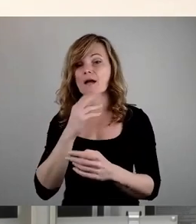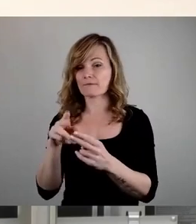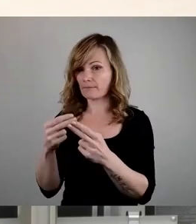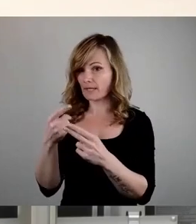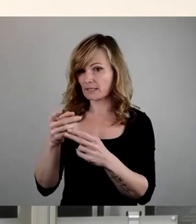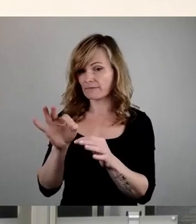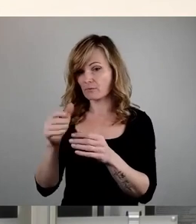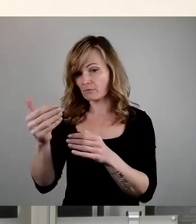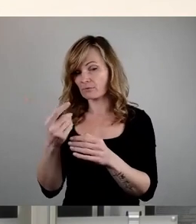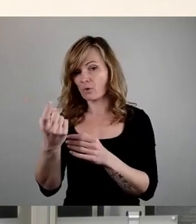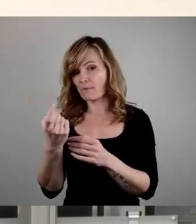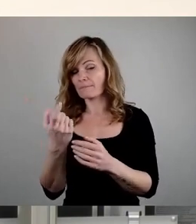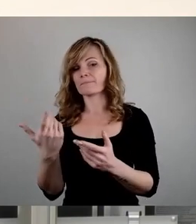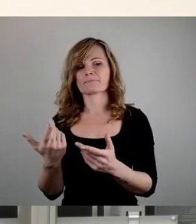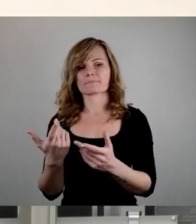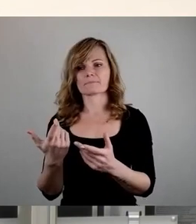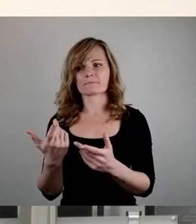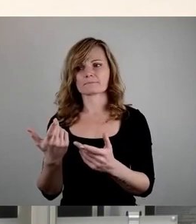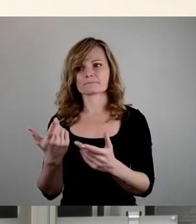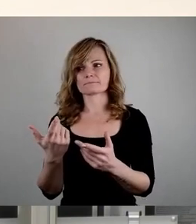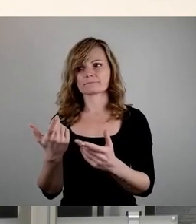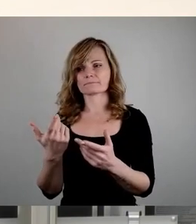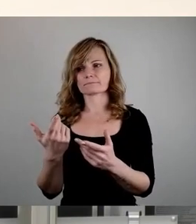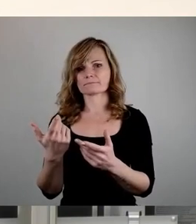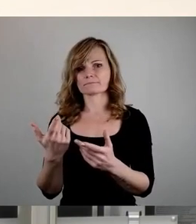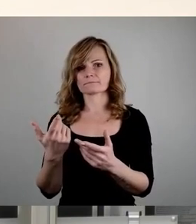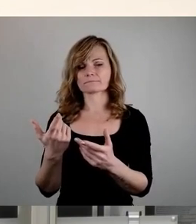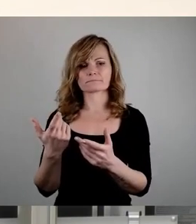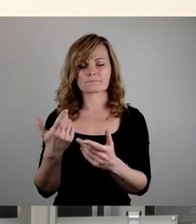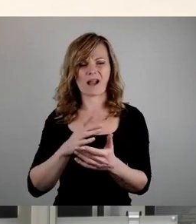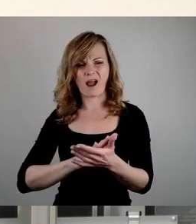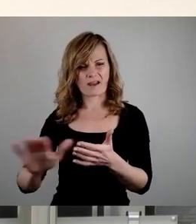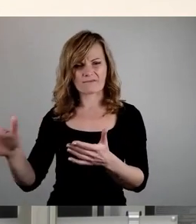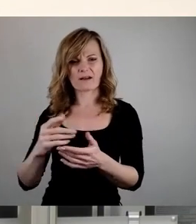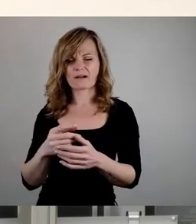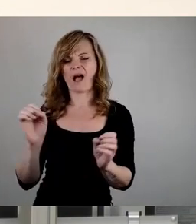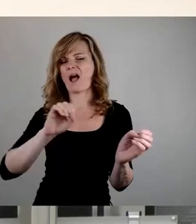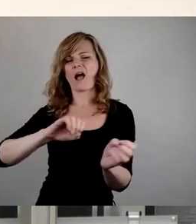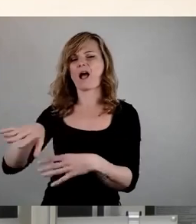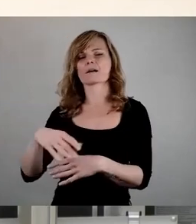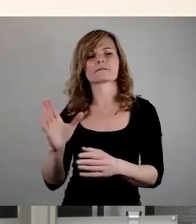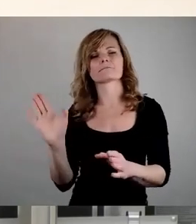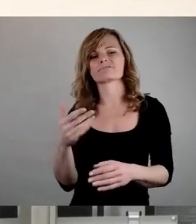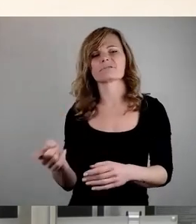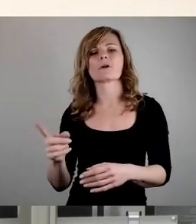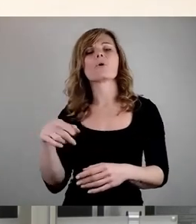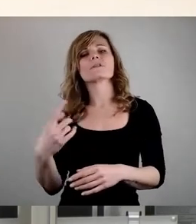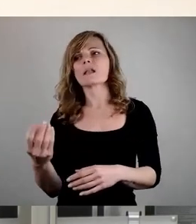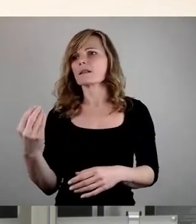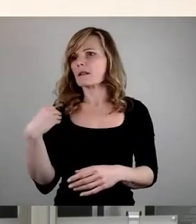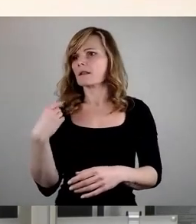kurzerhand weggeblasen und dann uns gesagt, wir würden hier